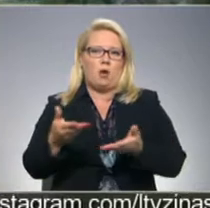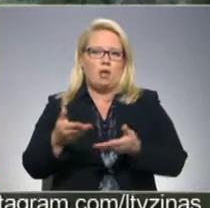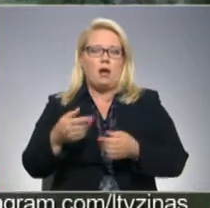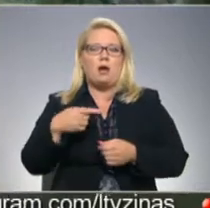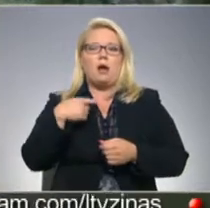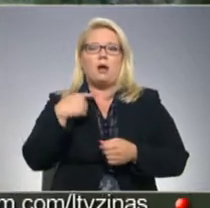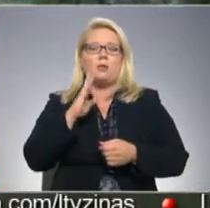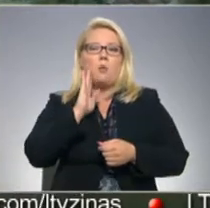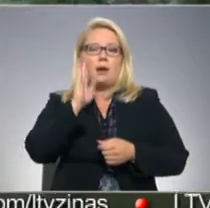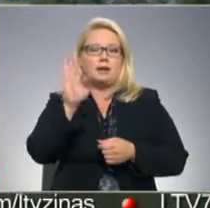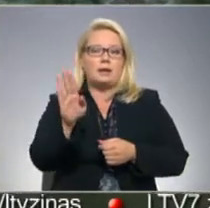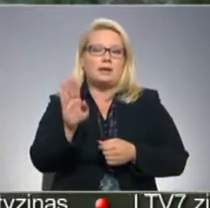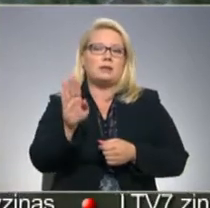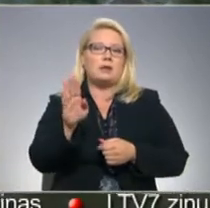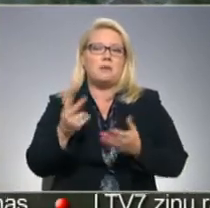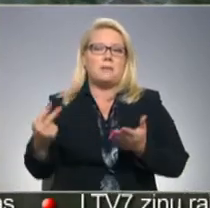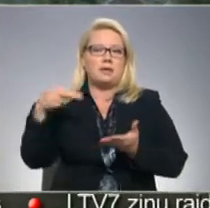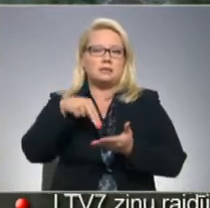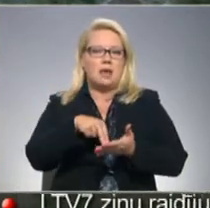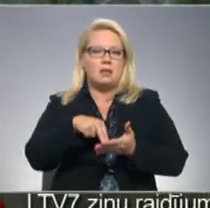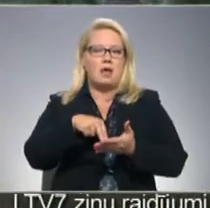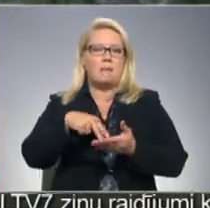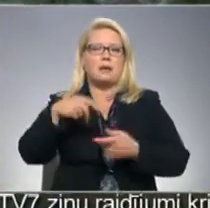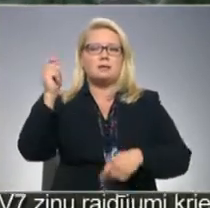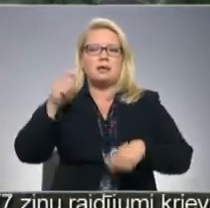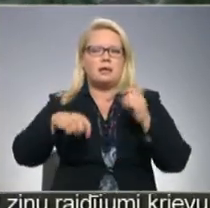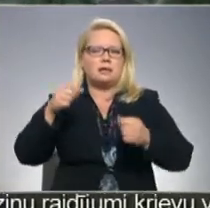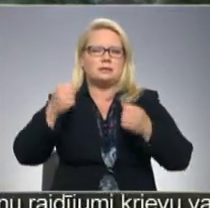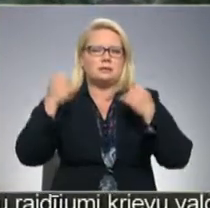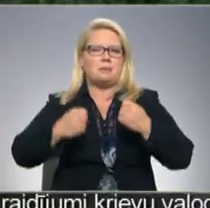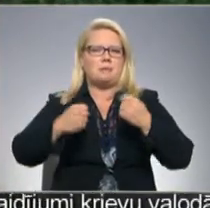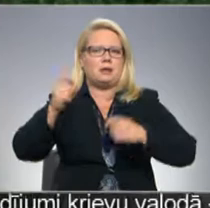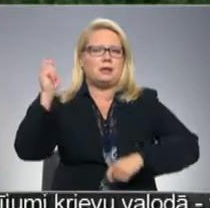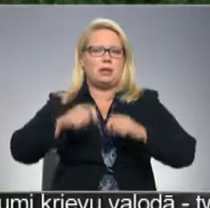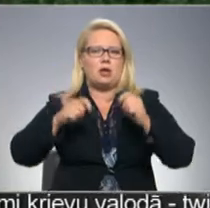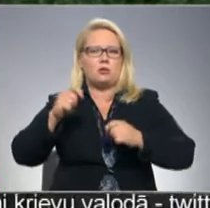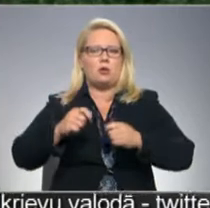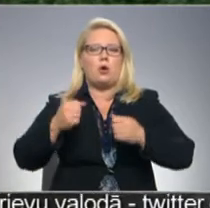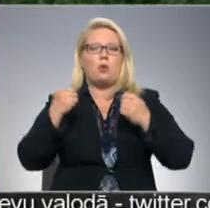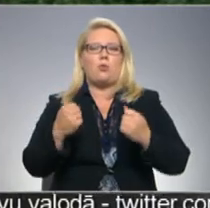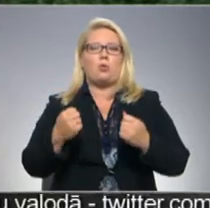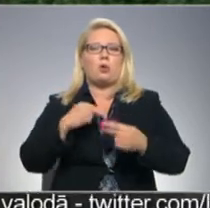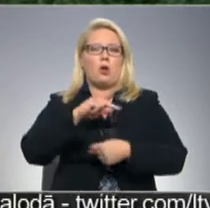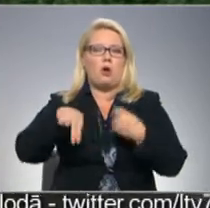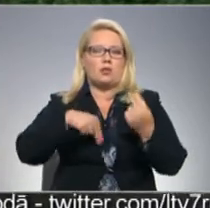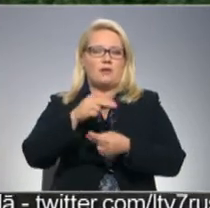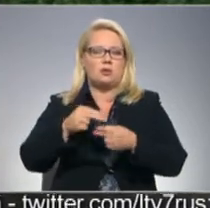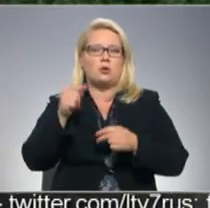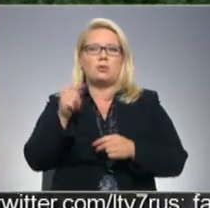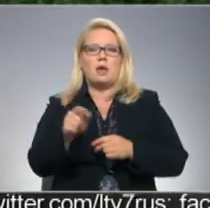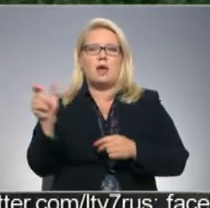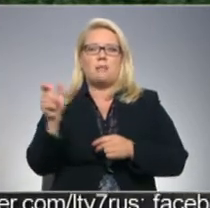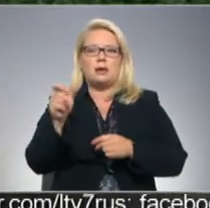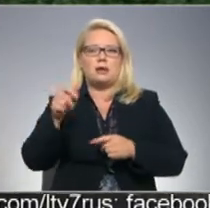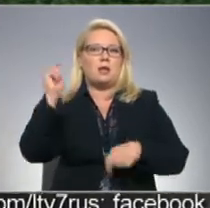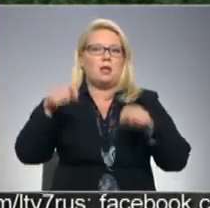No rīta piecēlāmies kārtīgi līst lietus noturēja konferenciju. Tā nīmirkli